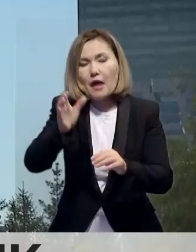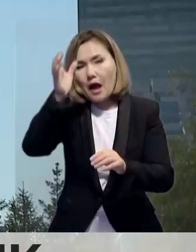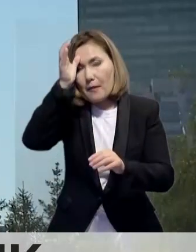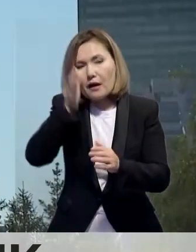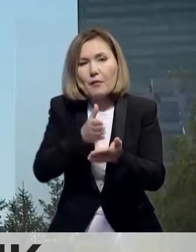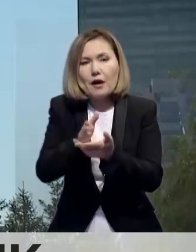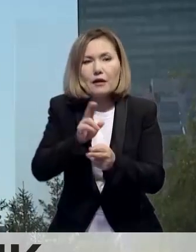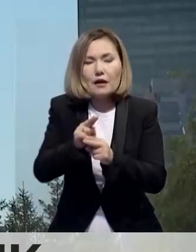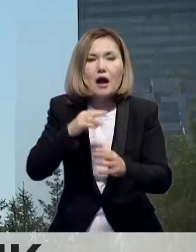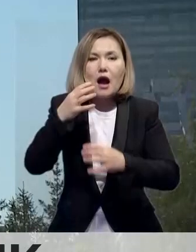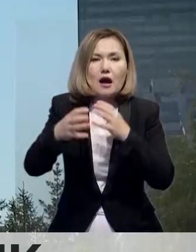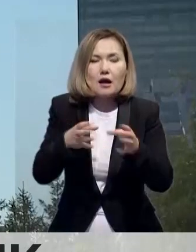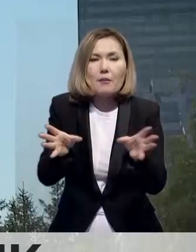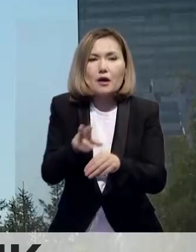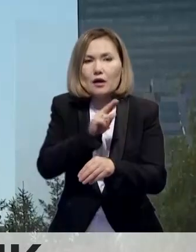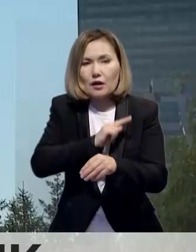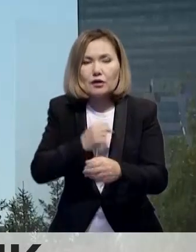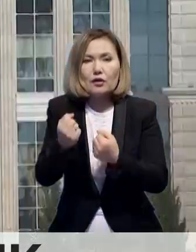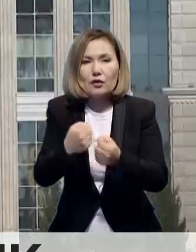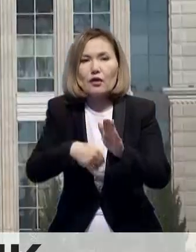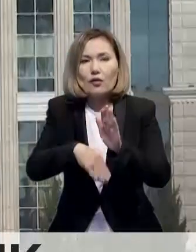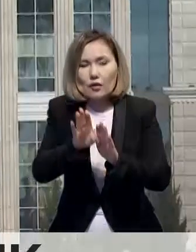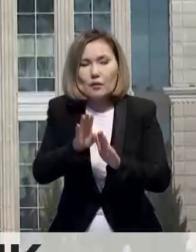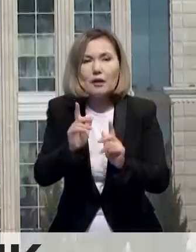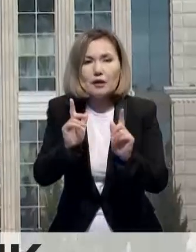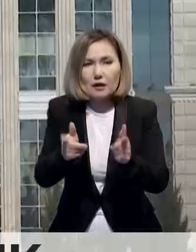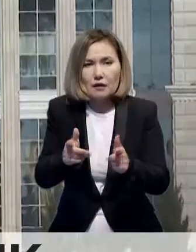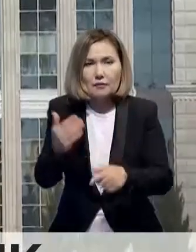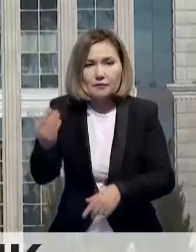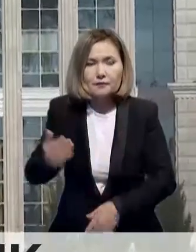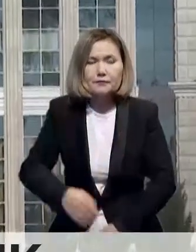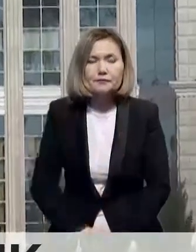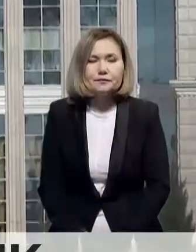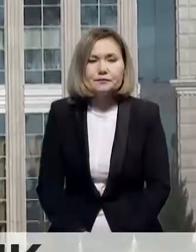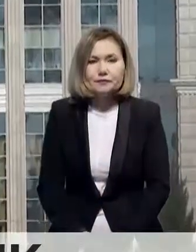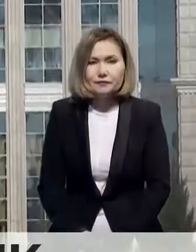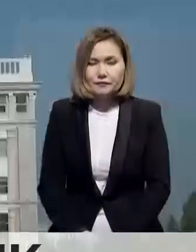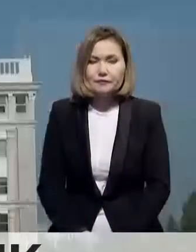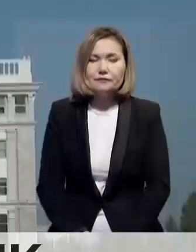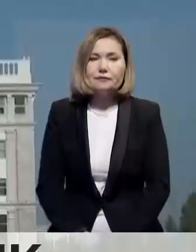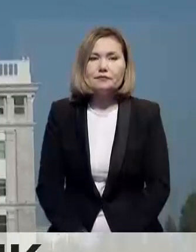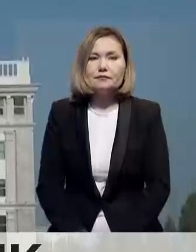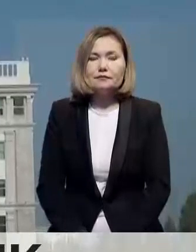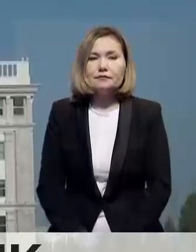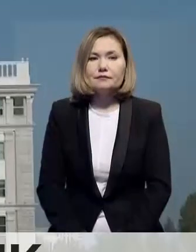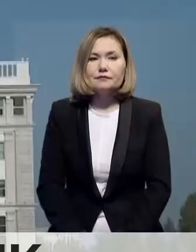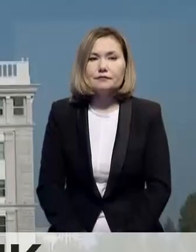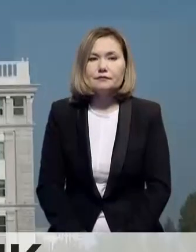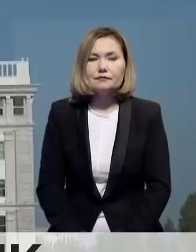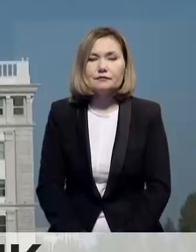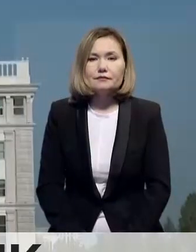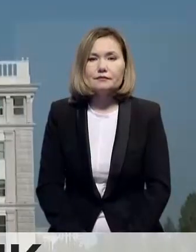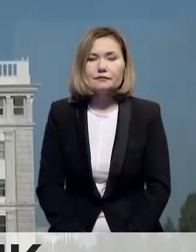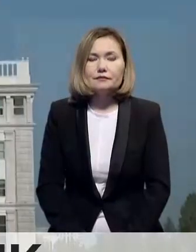саласындағы қалқыралық байланыстыда нағайта түсуге бейілді. Қорған қоңыз байлы, Ерлан Ауырзбаев, Алмас Омар ғалиев президенттен